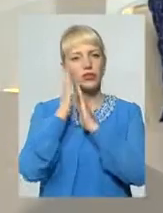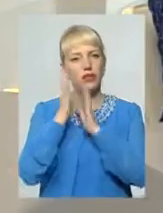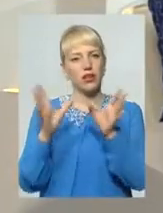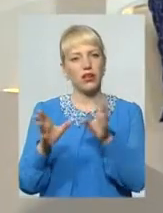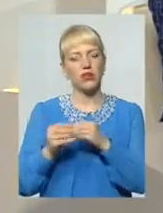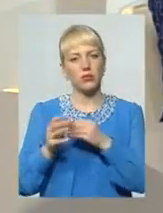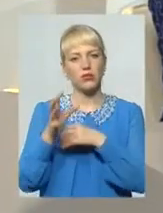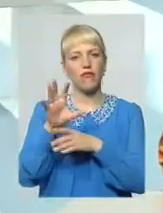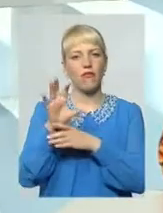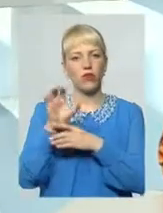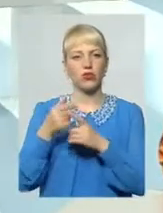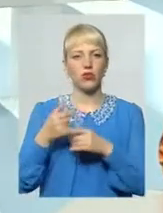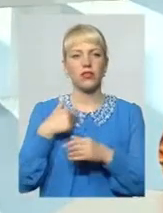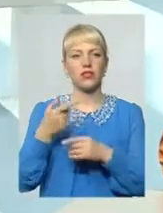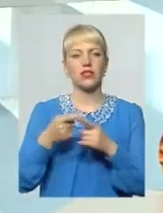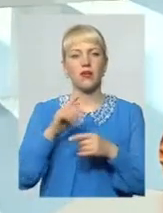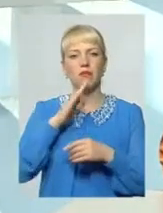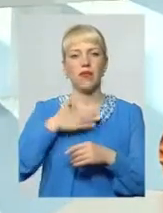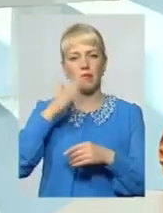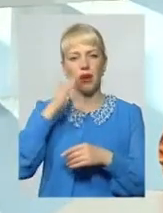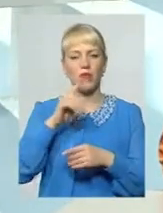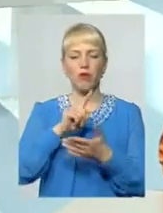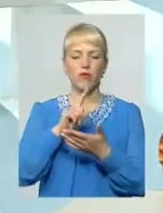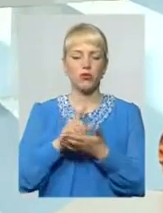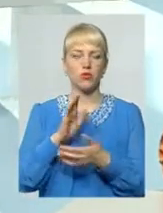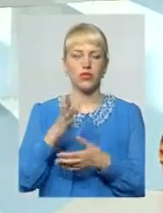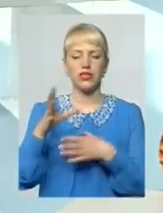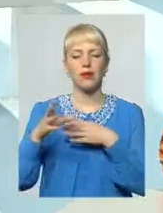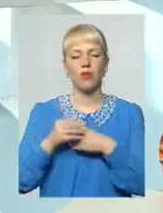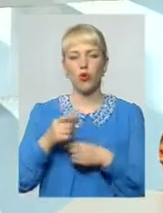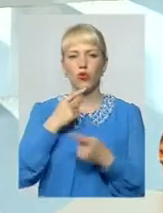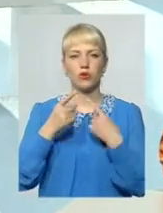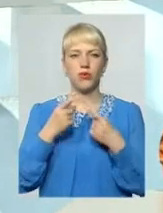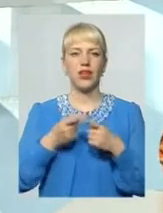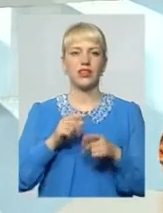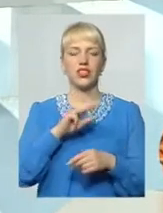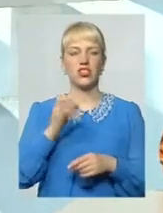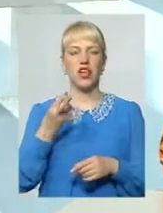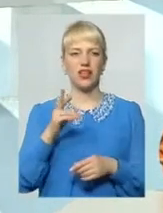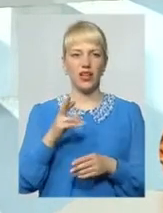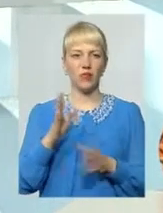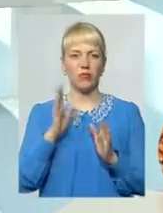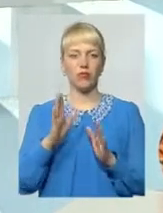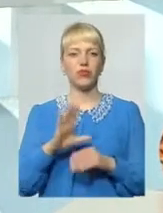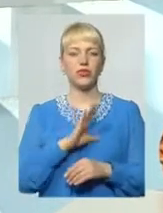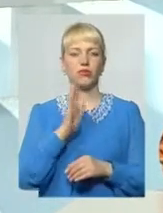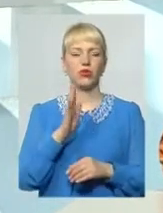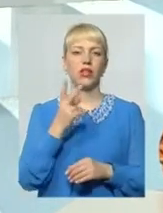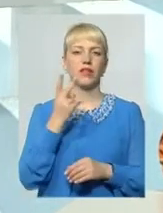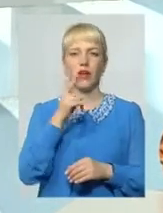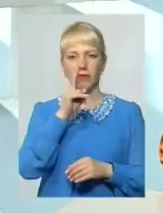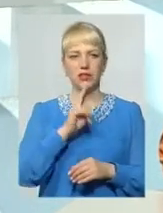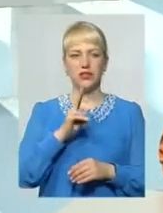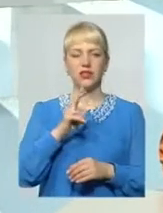сьогодні обов'язково буде зі мною розмовляти Або ще самий маленький Женя, якому було взагалі тільки 2 місяці І